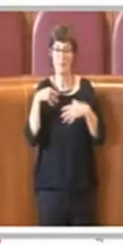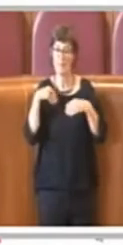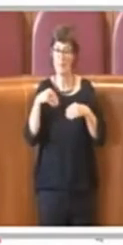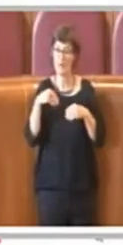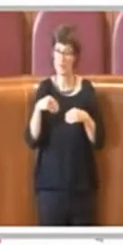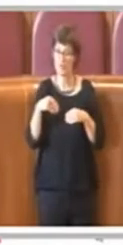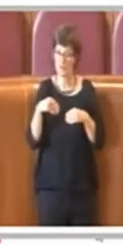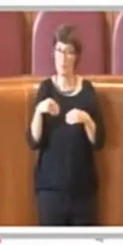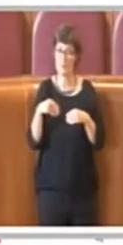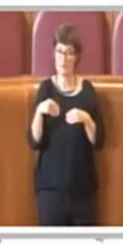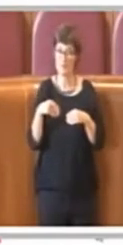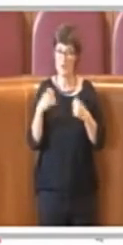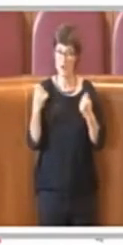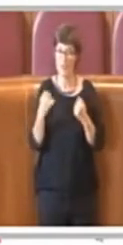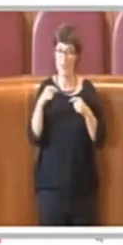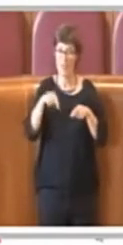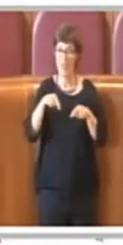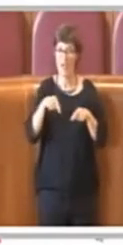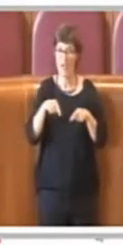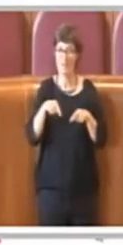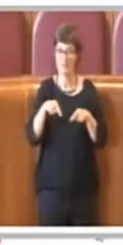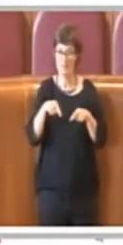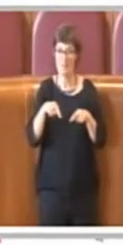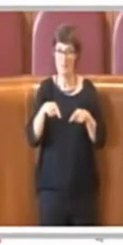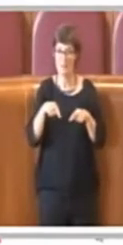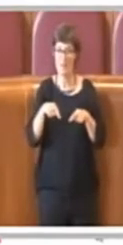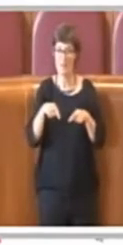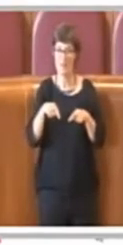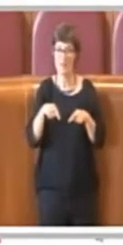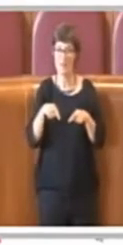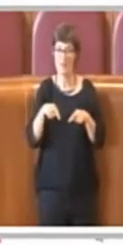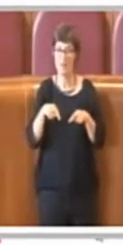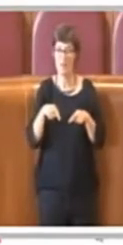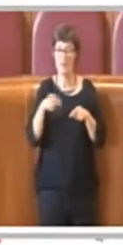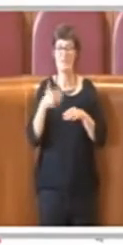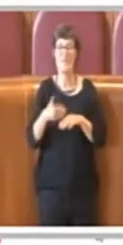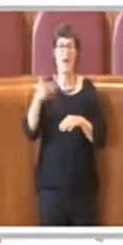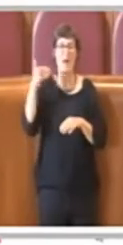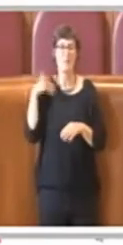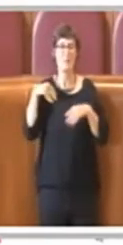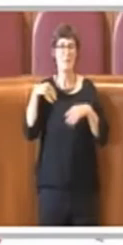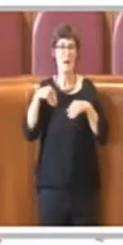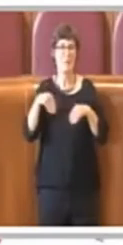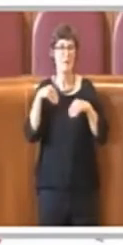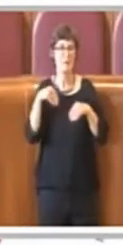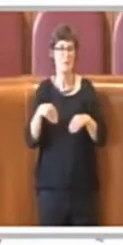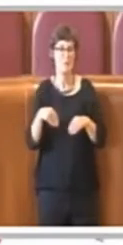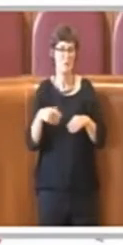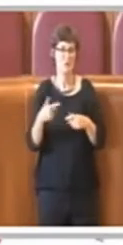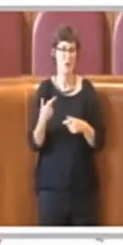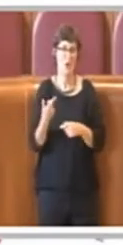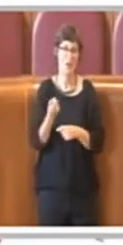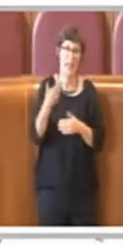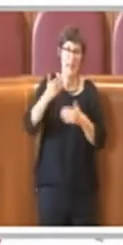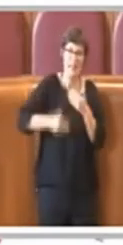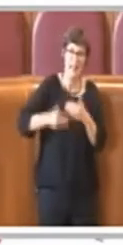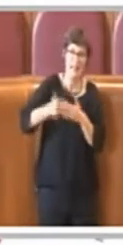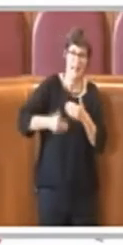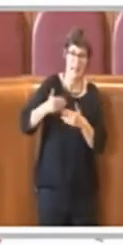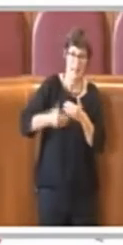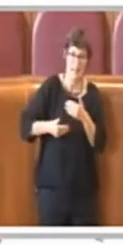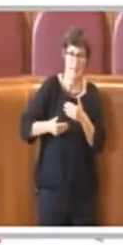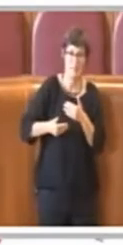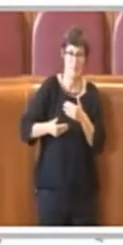prevista in numero ridotto e con peso limitato, ha suscitato la critica di tutti i consiglieri di opposizione, cosa che risulta